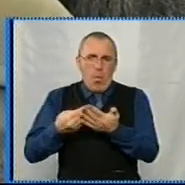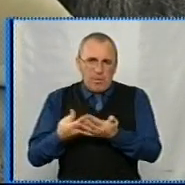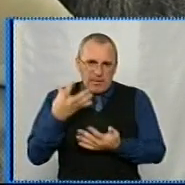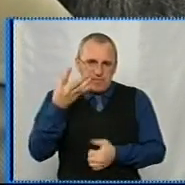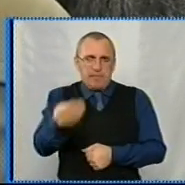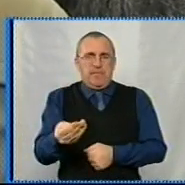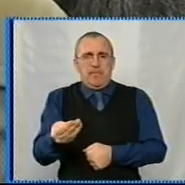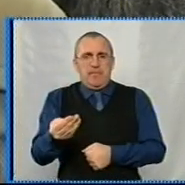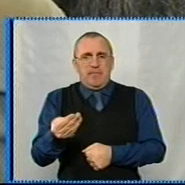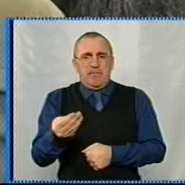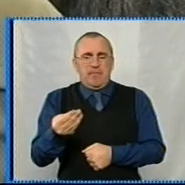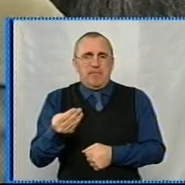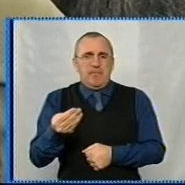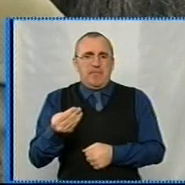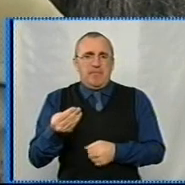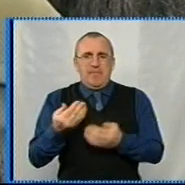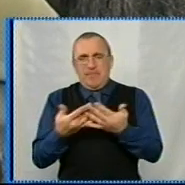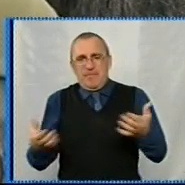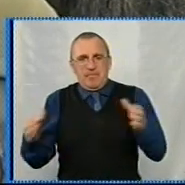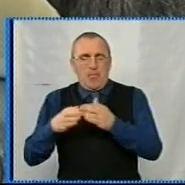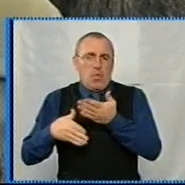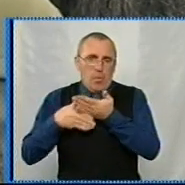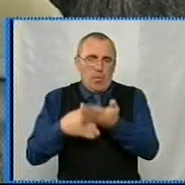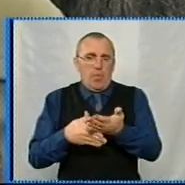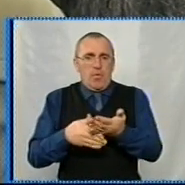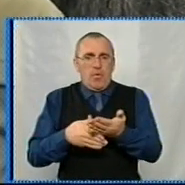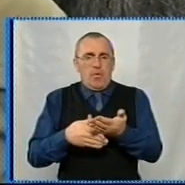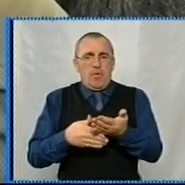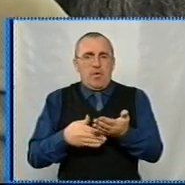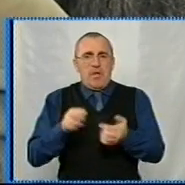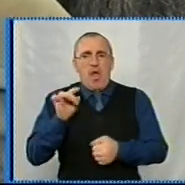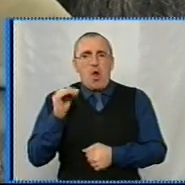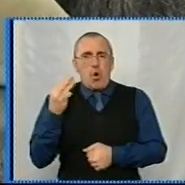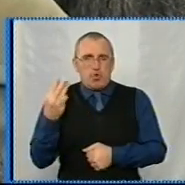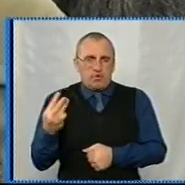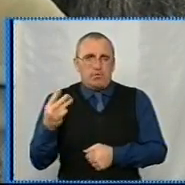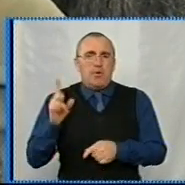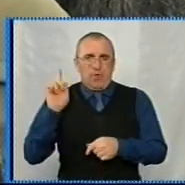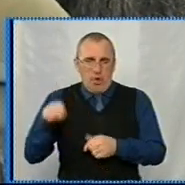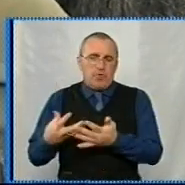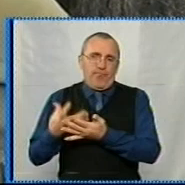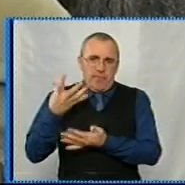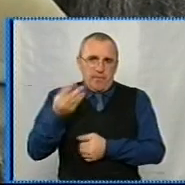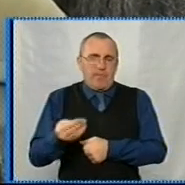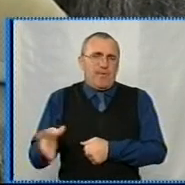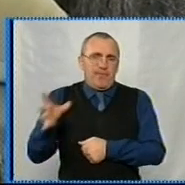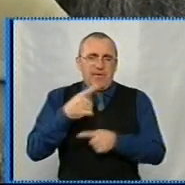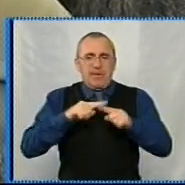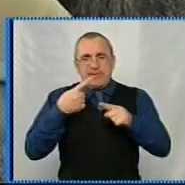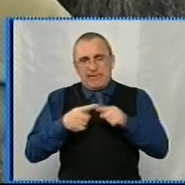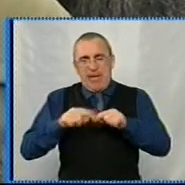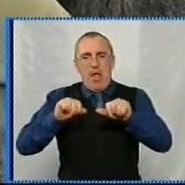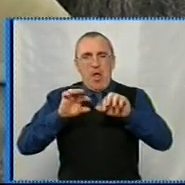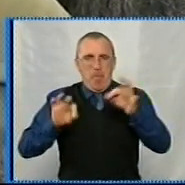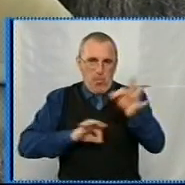і спілка офіцерів допомогла, і державська інститута Яраша теж вклалися. В цілому цей проєкт, якщо